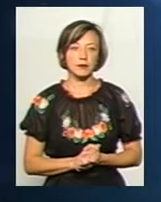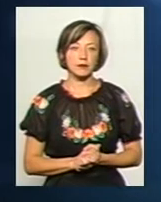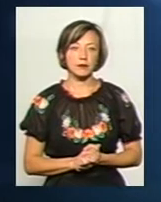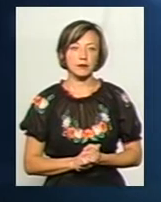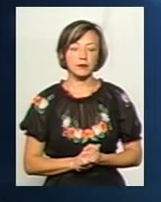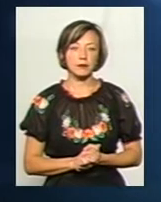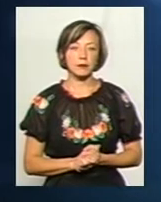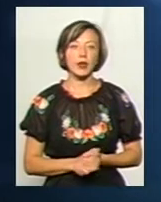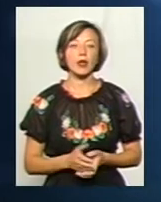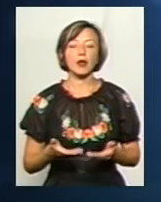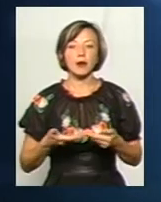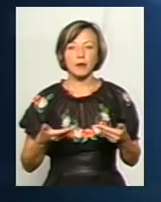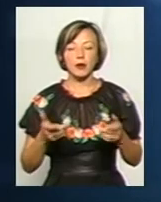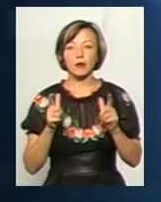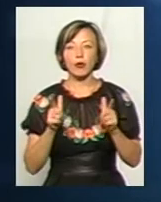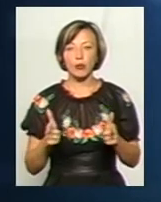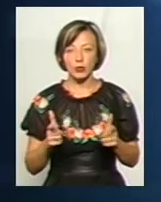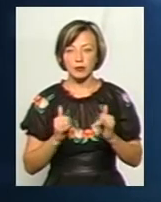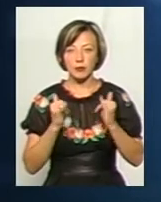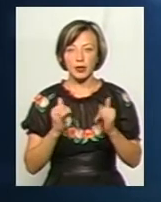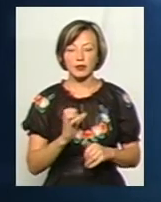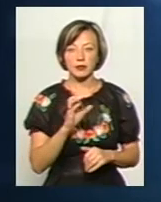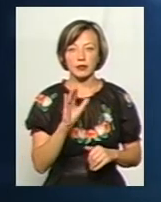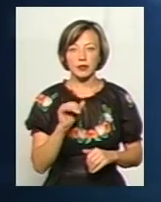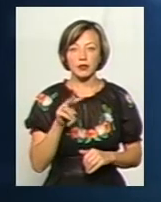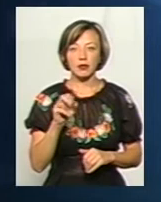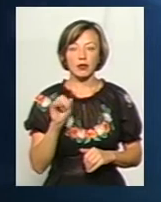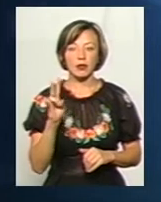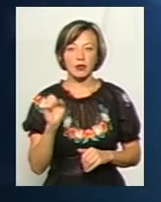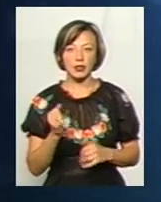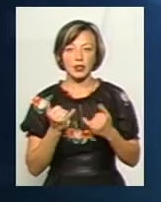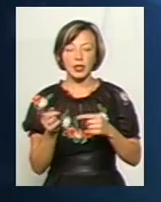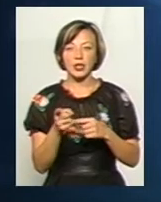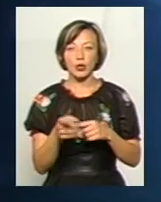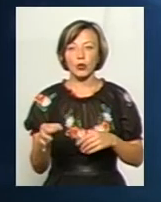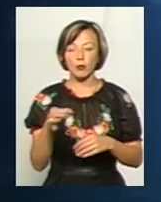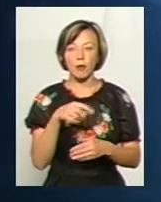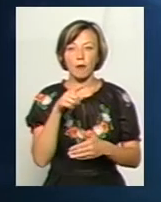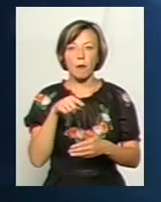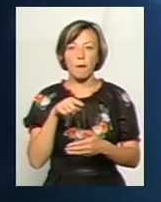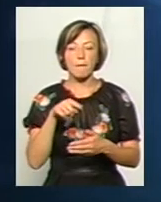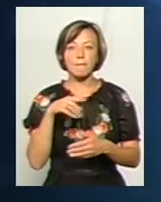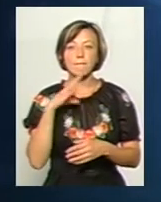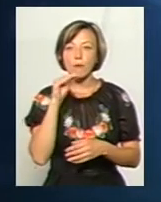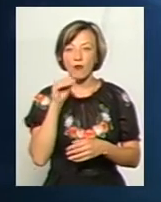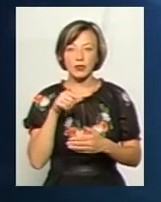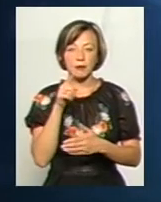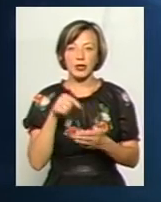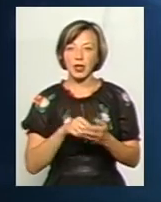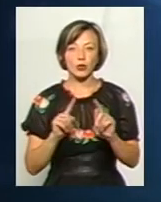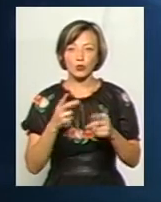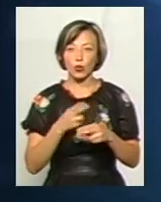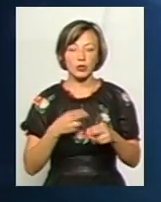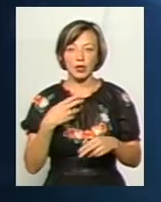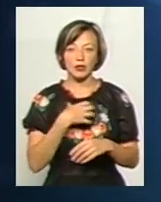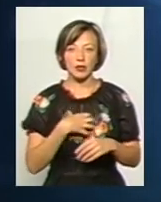Ми, звісно, погоджуємося з пані Світланою про те, що для Тернопіль ще немовне питання не надто гостре,